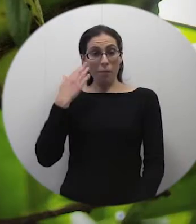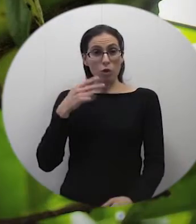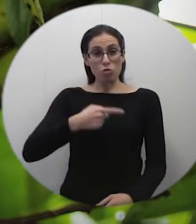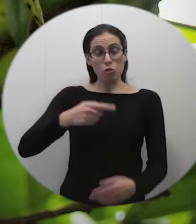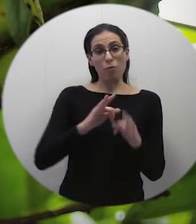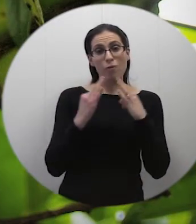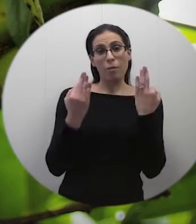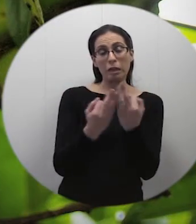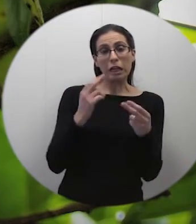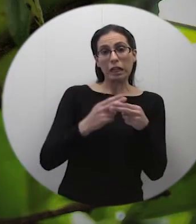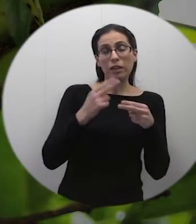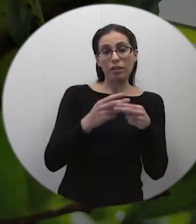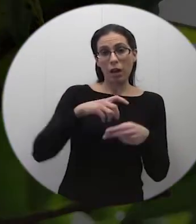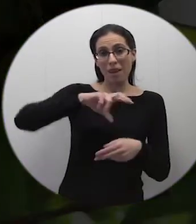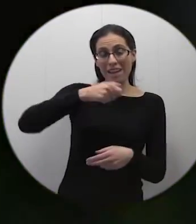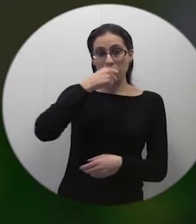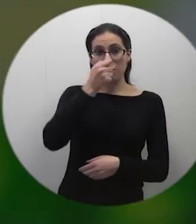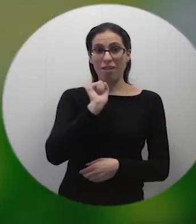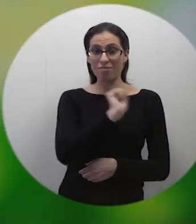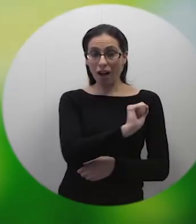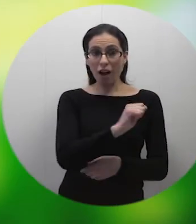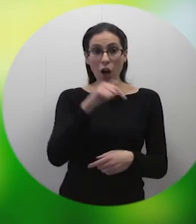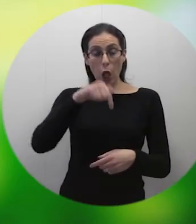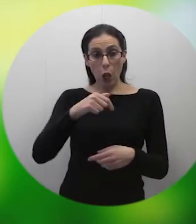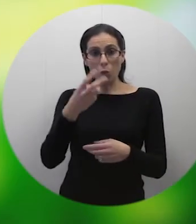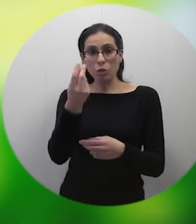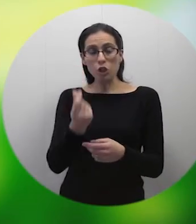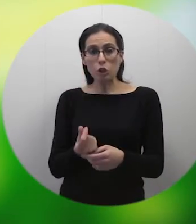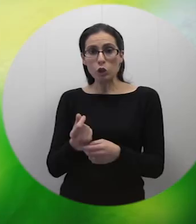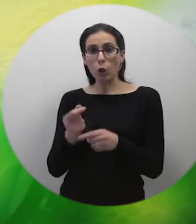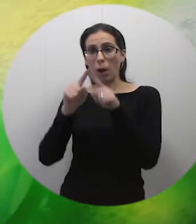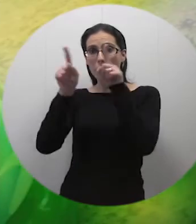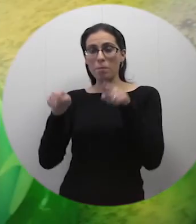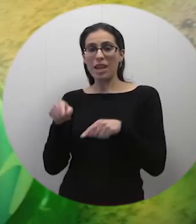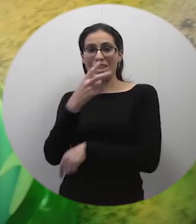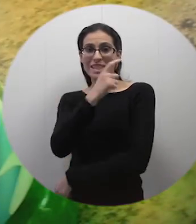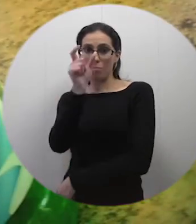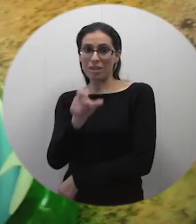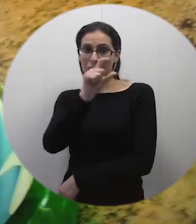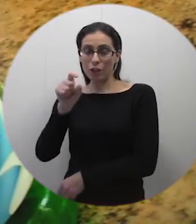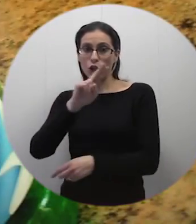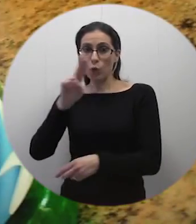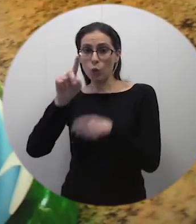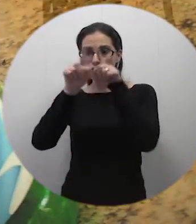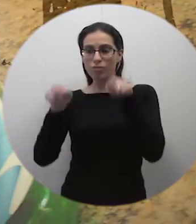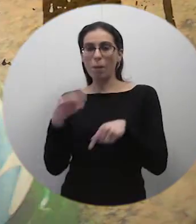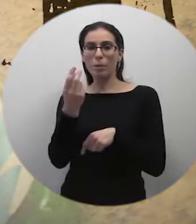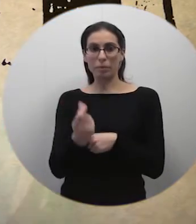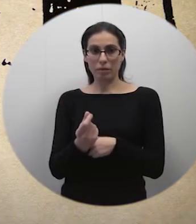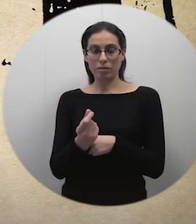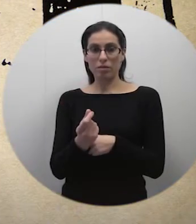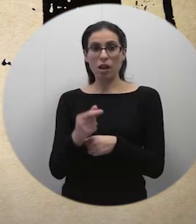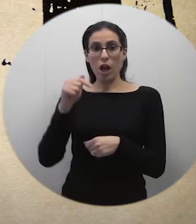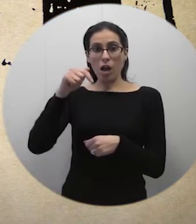taħħ Il-lum dan jintxtera mill-lis-bizarijji u mil-mini-markets ġewa għawdex għadek s-sib-xiftit-familji